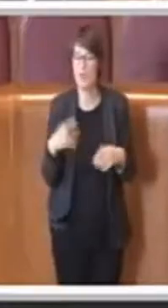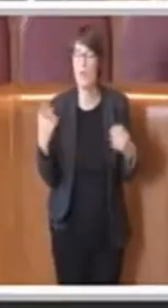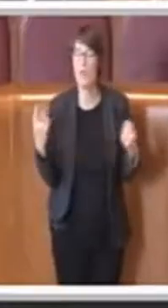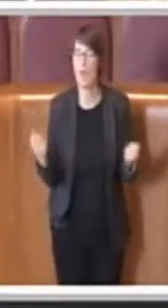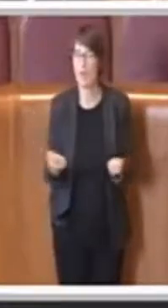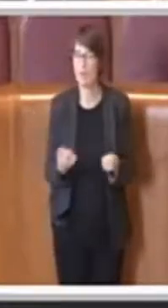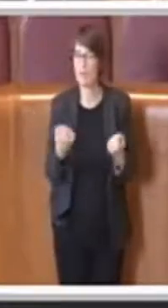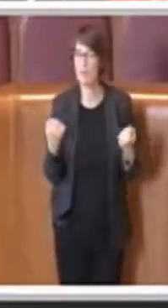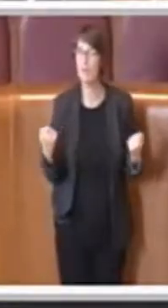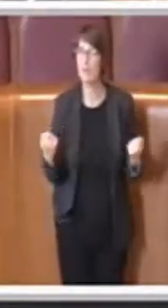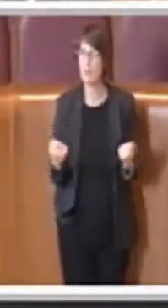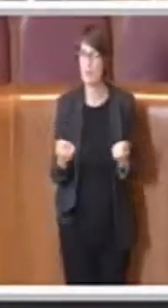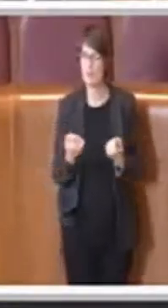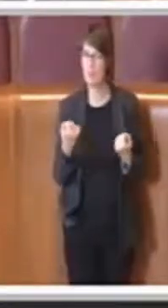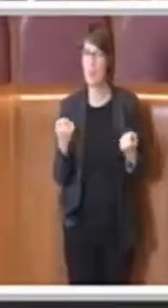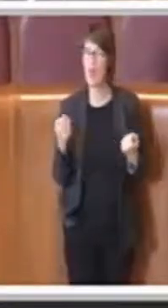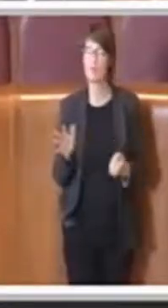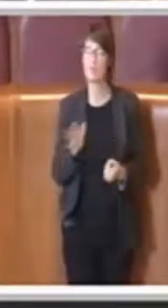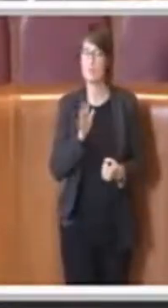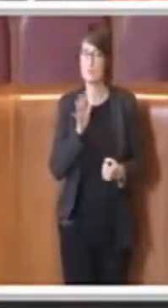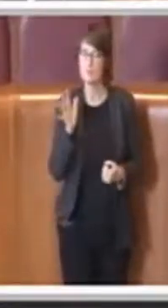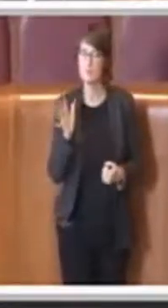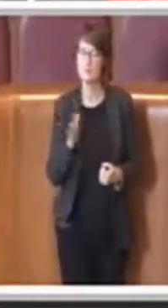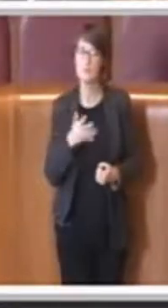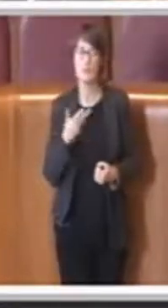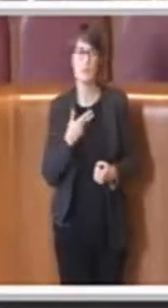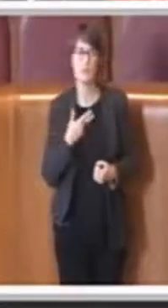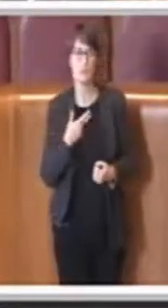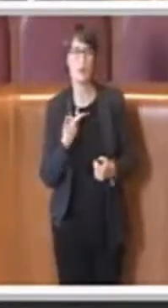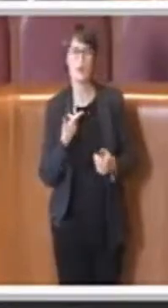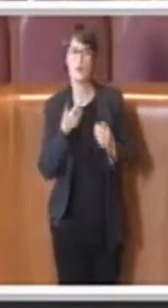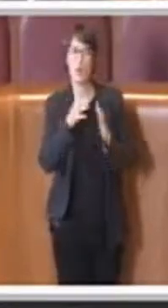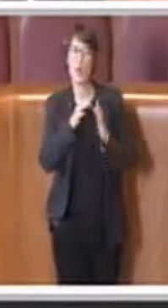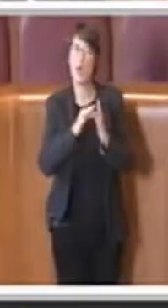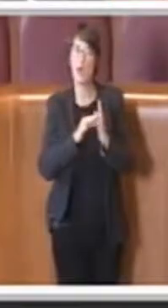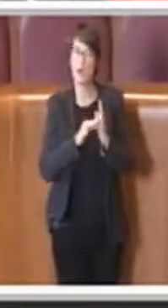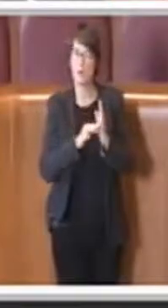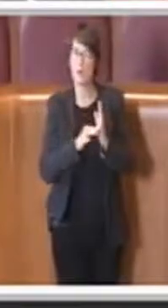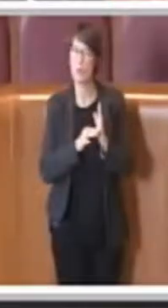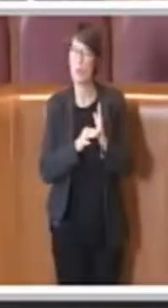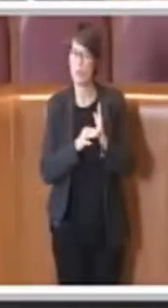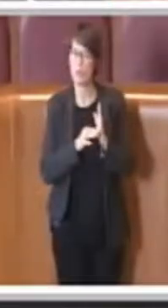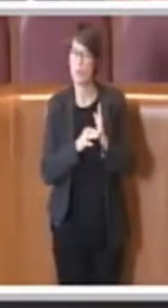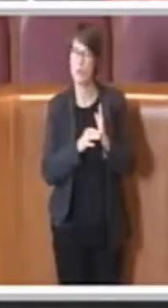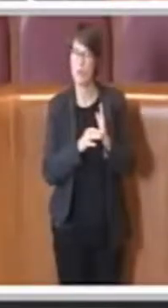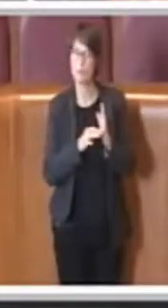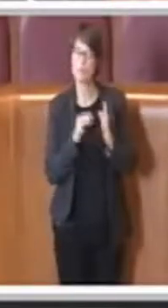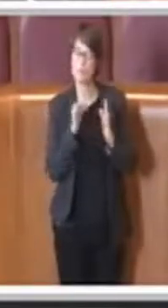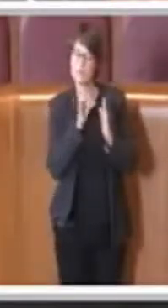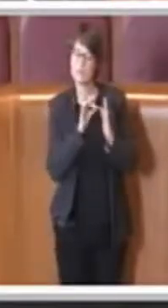avere alcuni requisiti, se non tutti, che